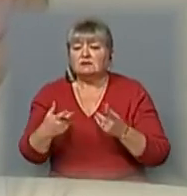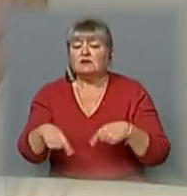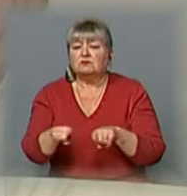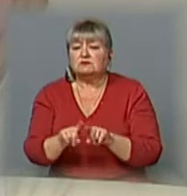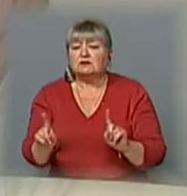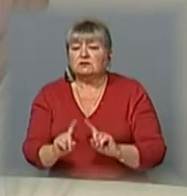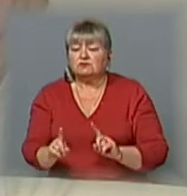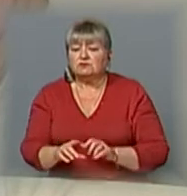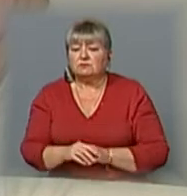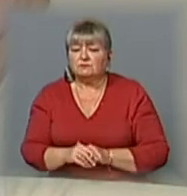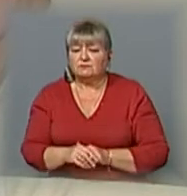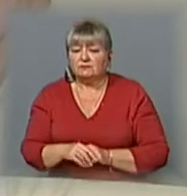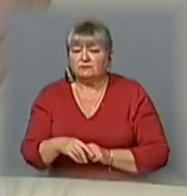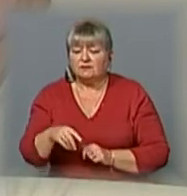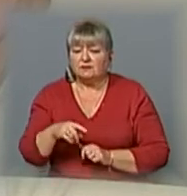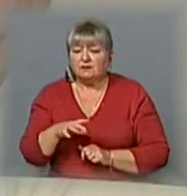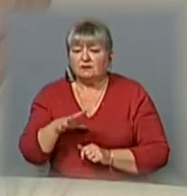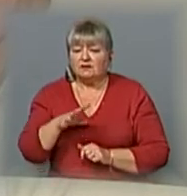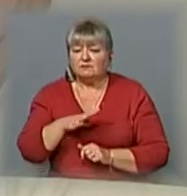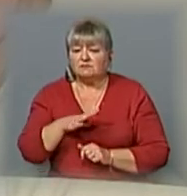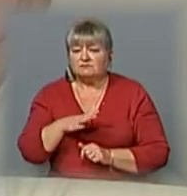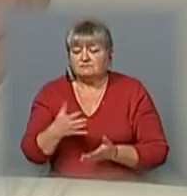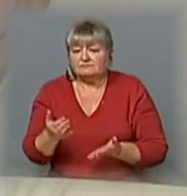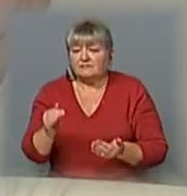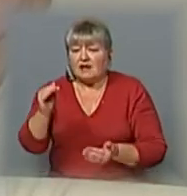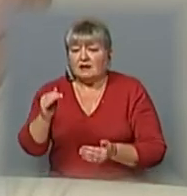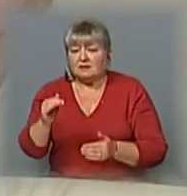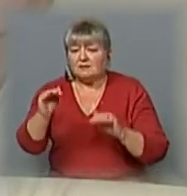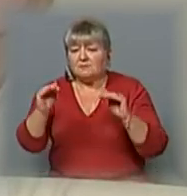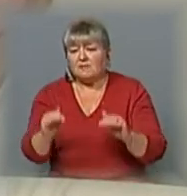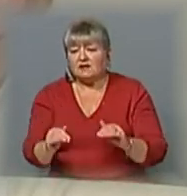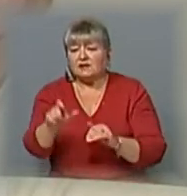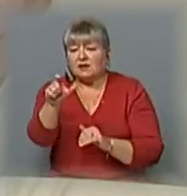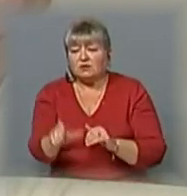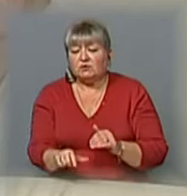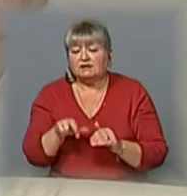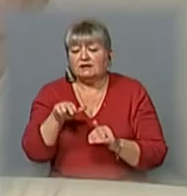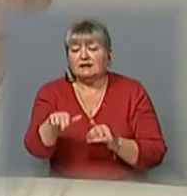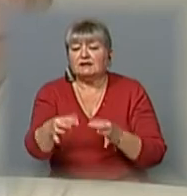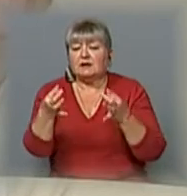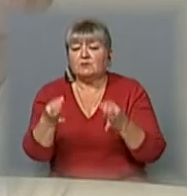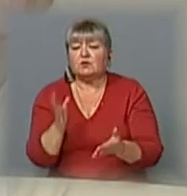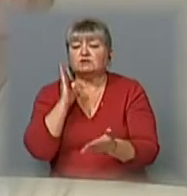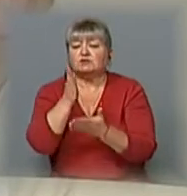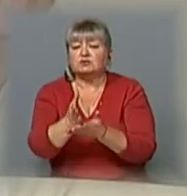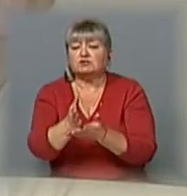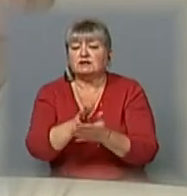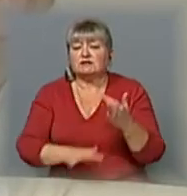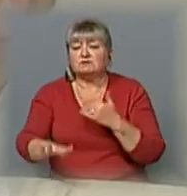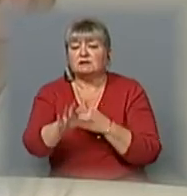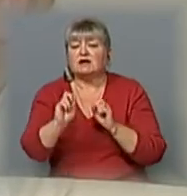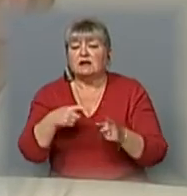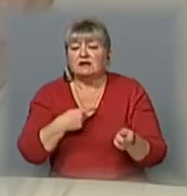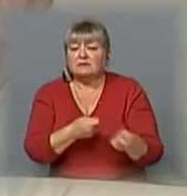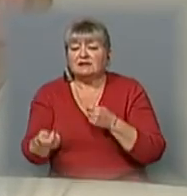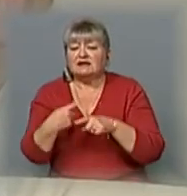казалось би, маленька людина йде просто через майдан, але як ми вже несли ті ліки, як ми несли